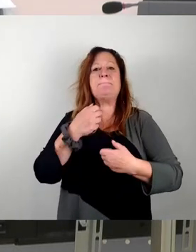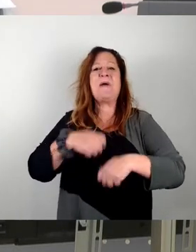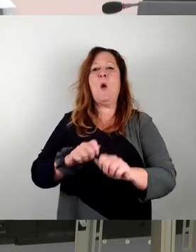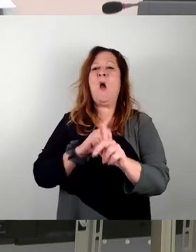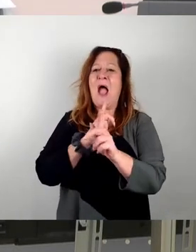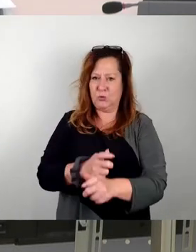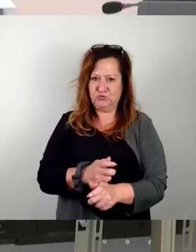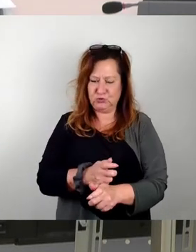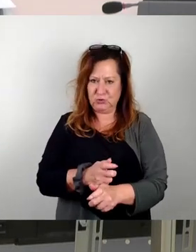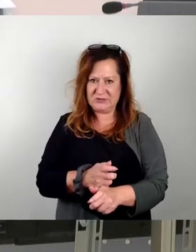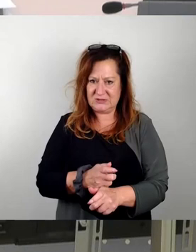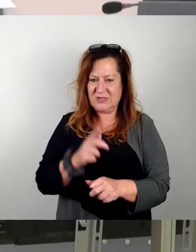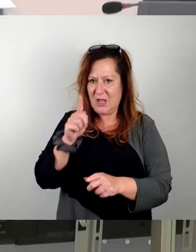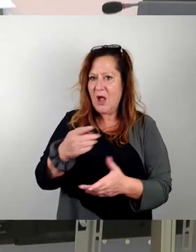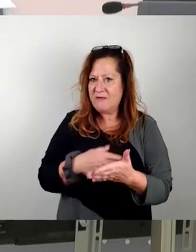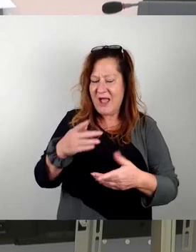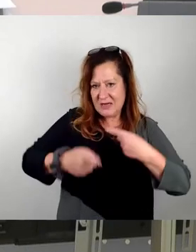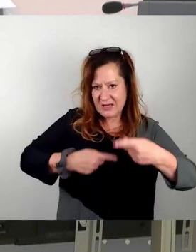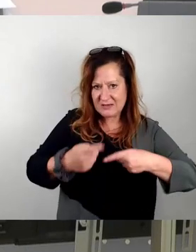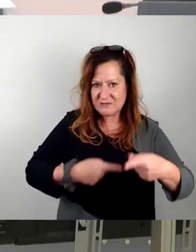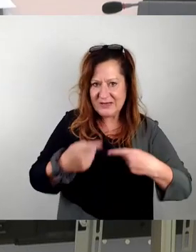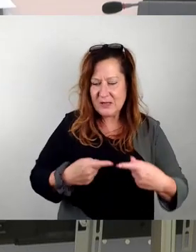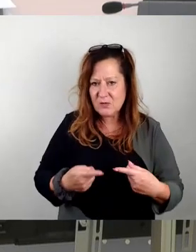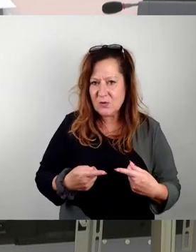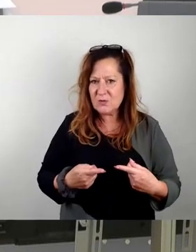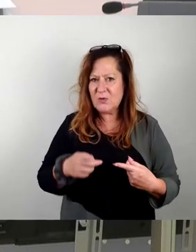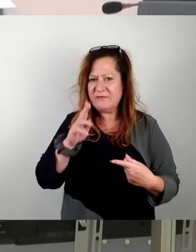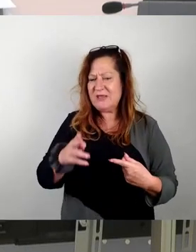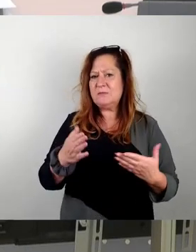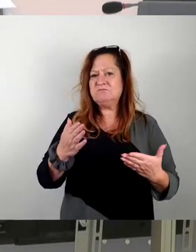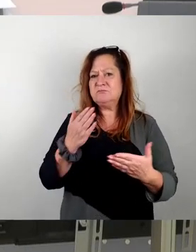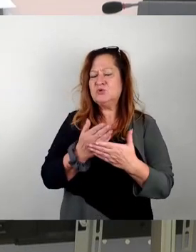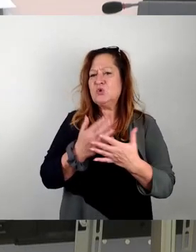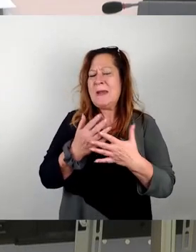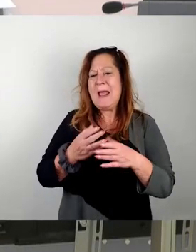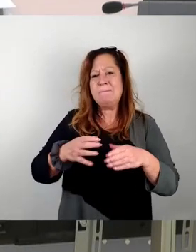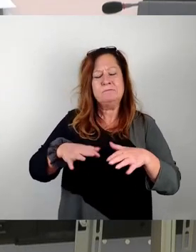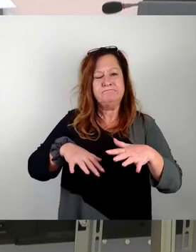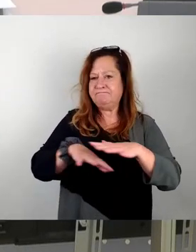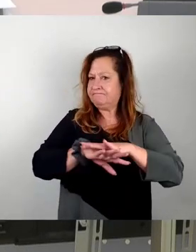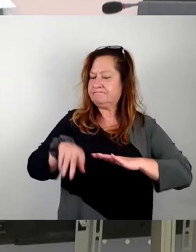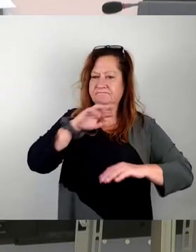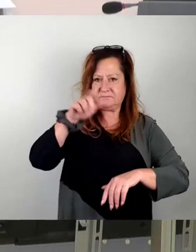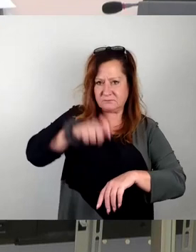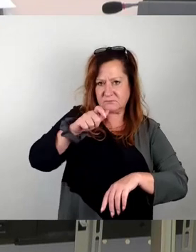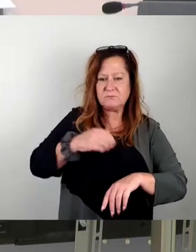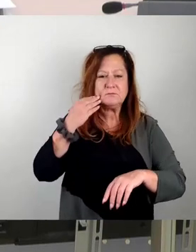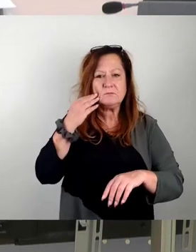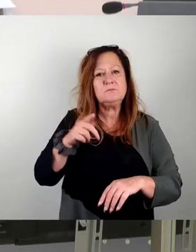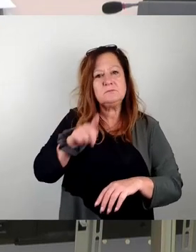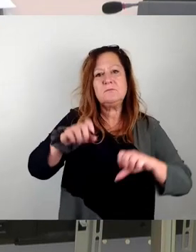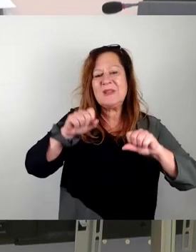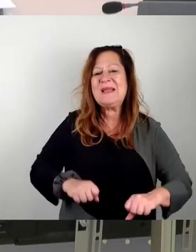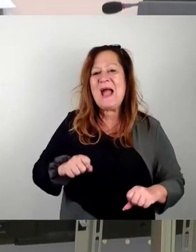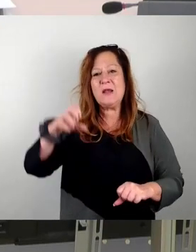schonend weiterentwickelt wird, die ist jetzt schon ja im Prinzip, das Striesen sieht, ist ein sehr dicht besiedeltes Gebiet, dann können wir im Prinzip auch die Stübelallee als